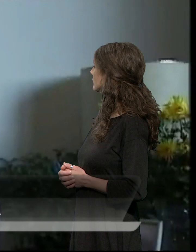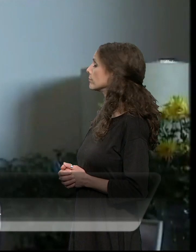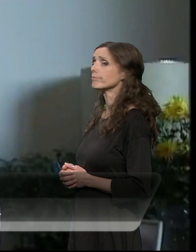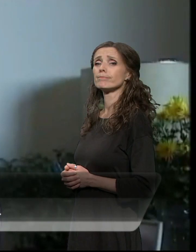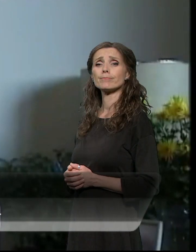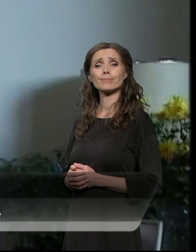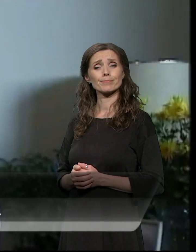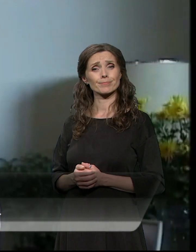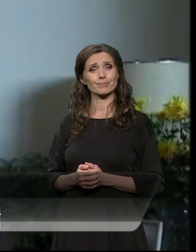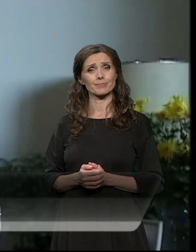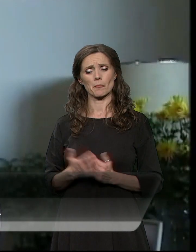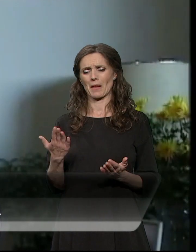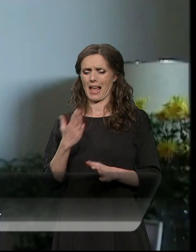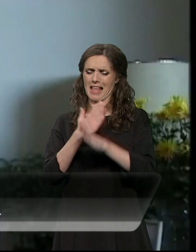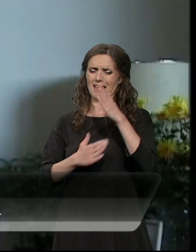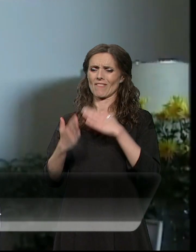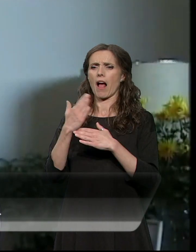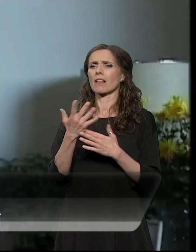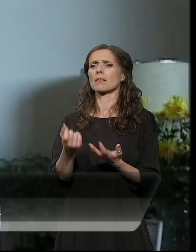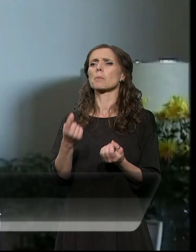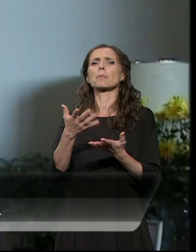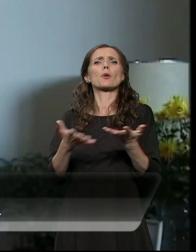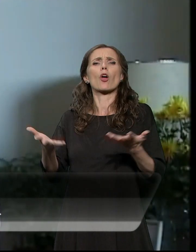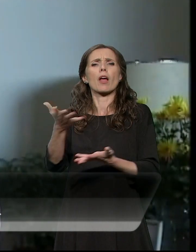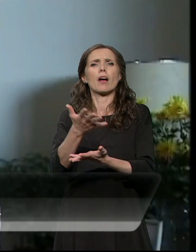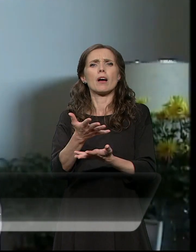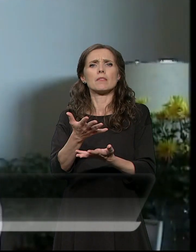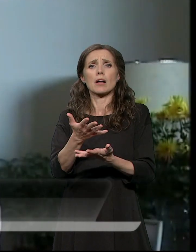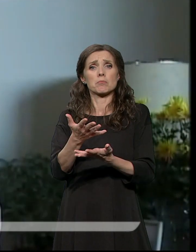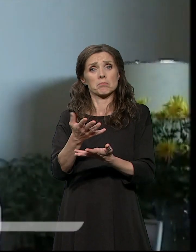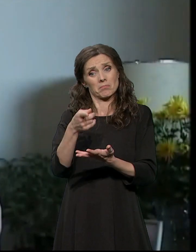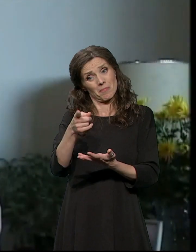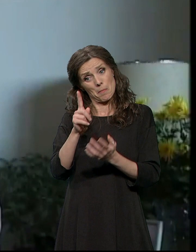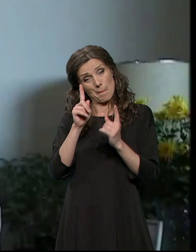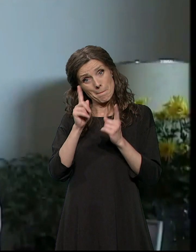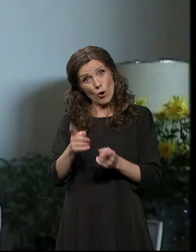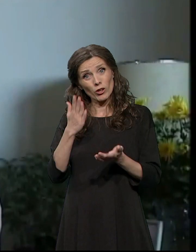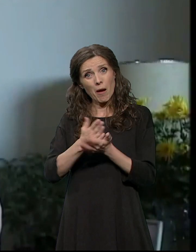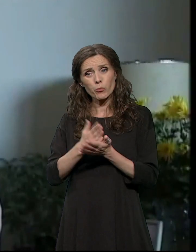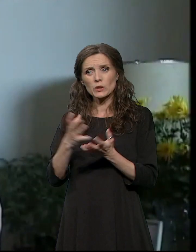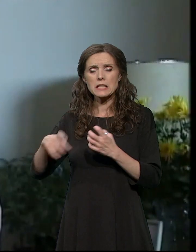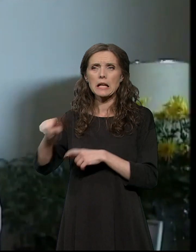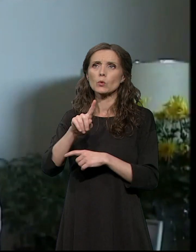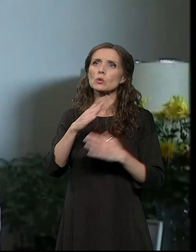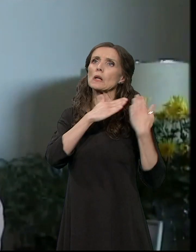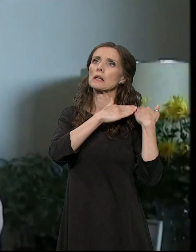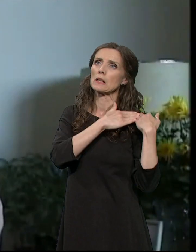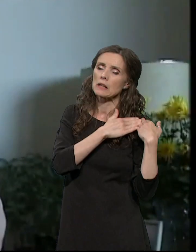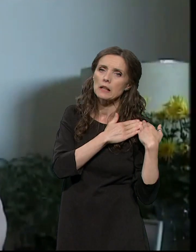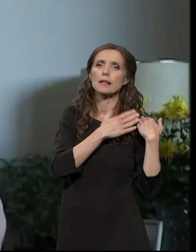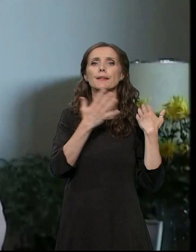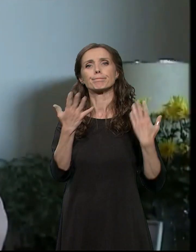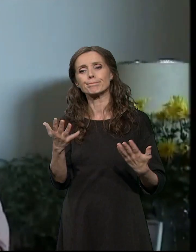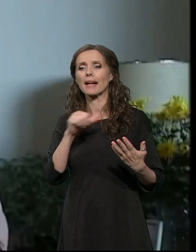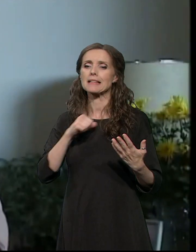Invalidnost kao pojava, kao fenomen ne mora da bude teret za društvo u koje